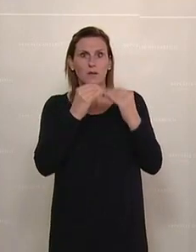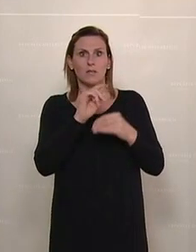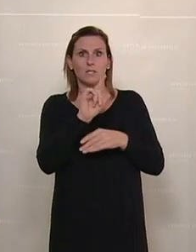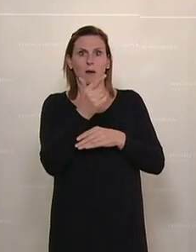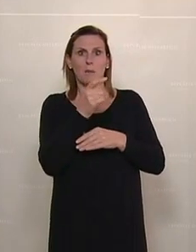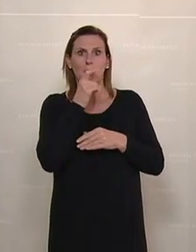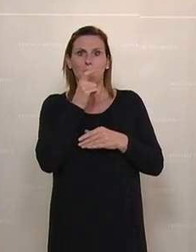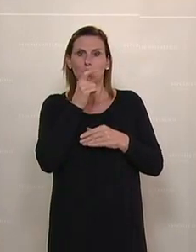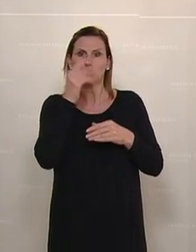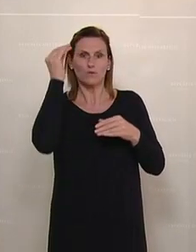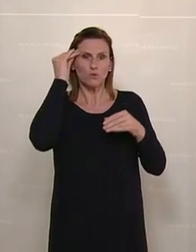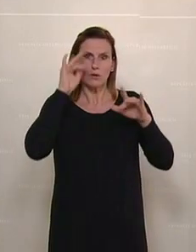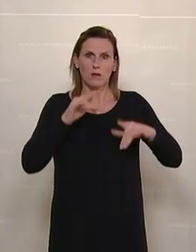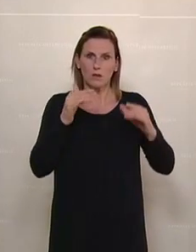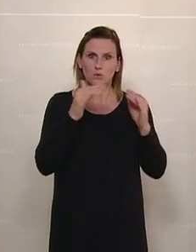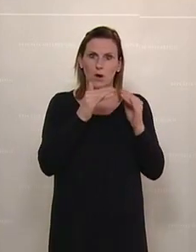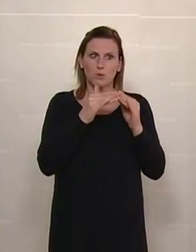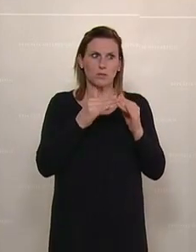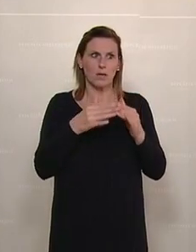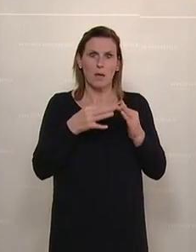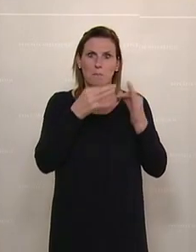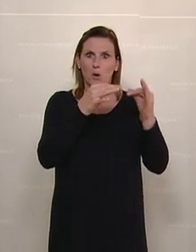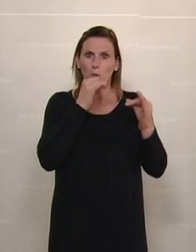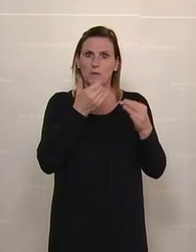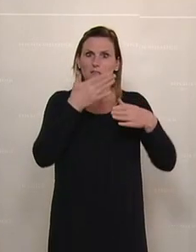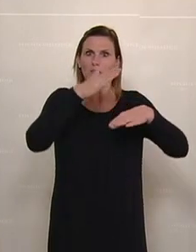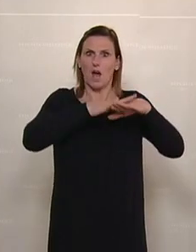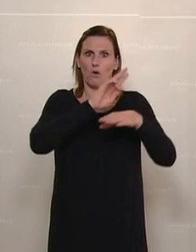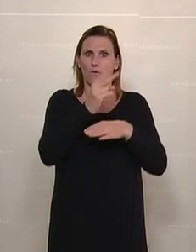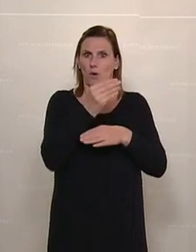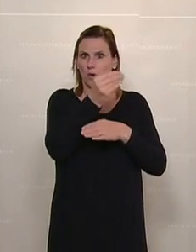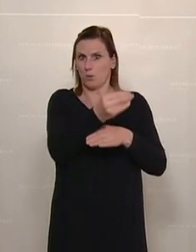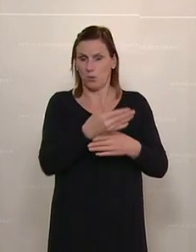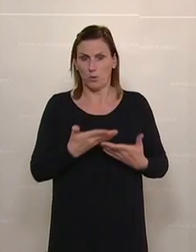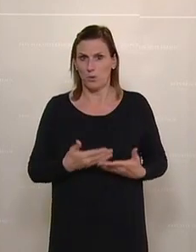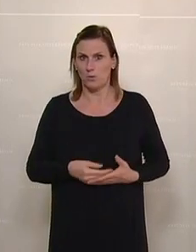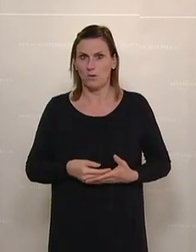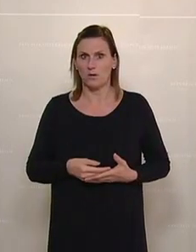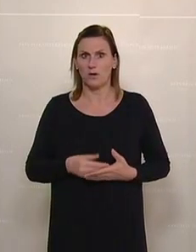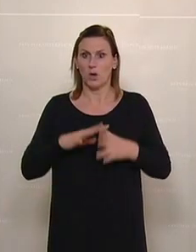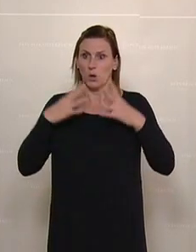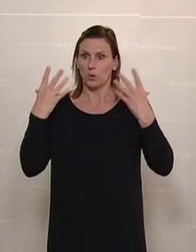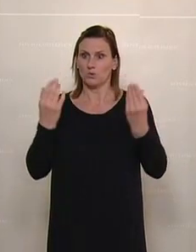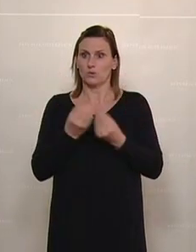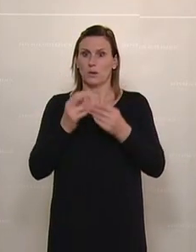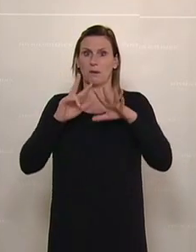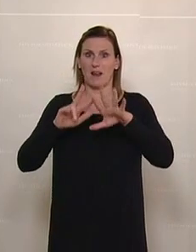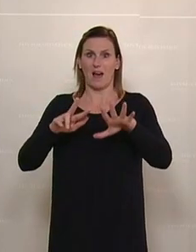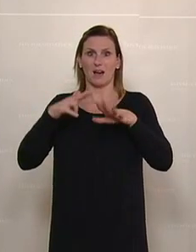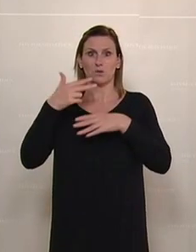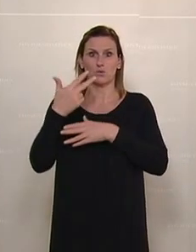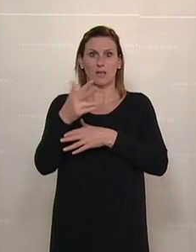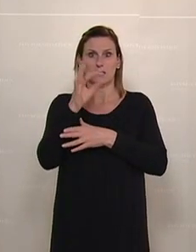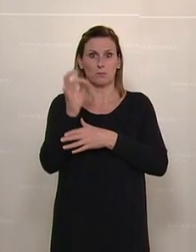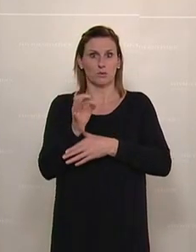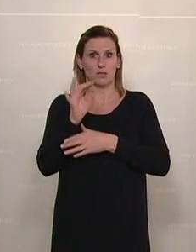Berufsschulturnus zu Hause, der erhält keinen einzigen Euro zusätzlich. Und 38 Prozent der Haushalte in Österreich haben